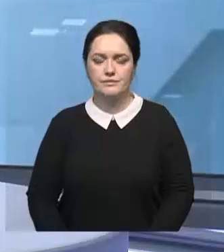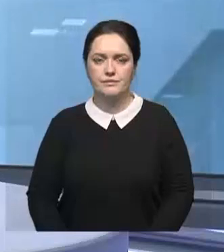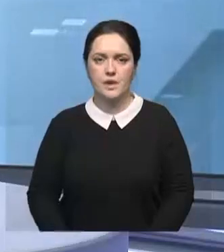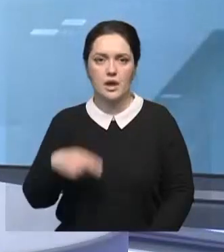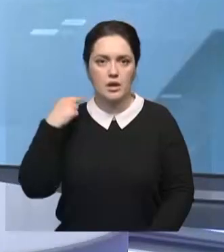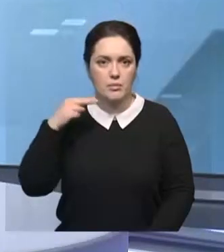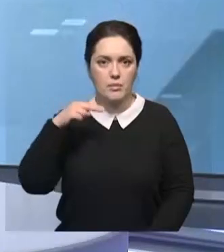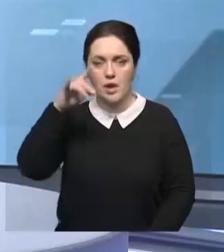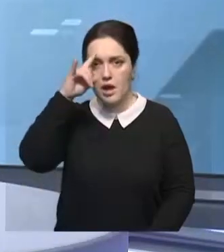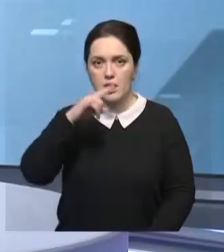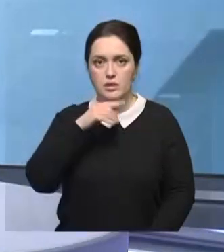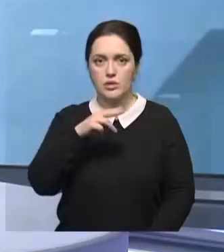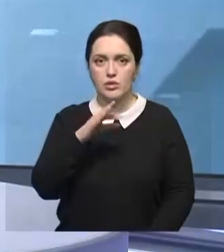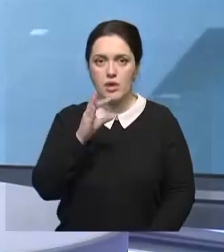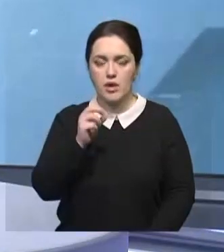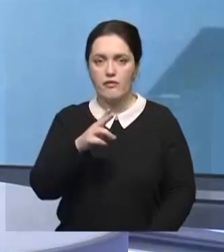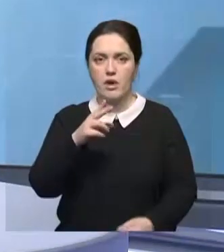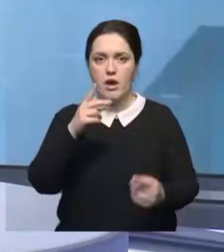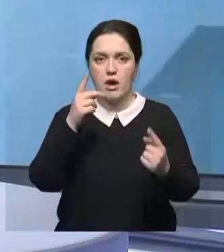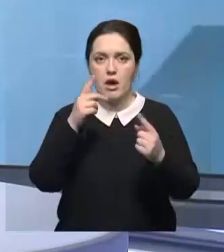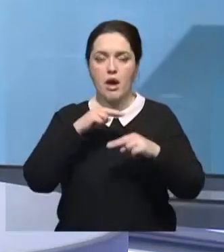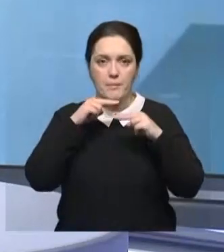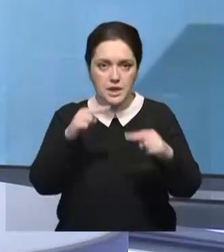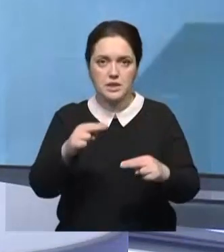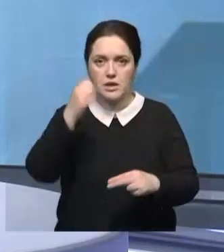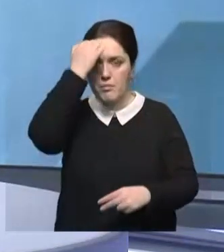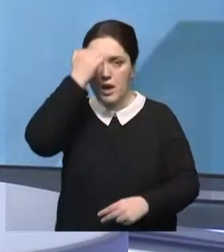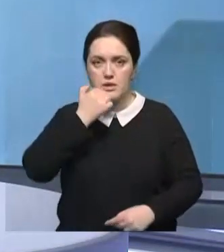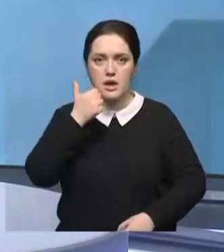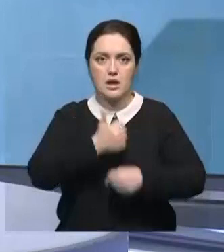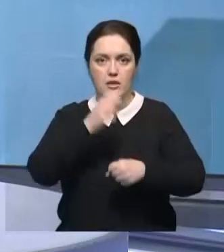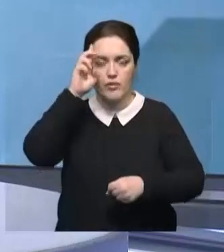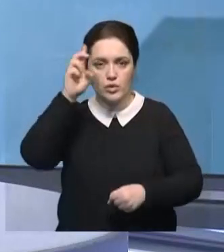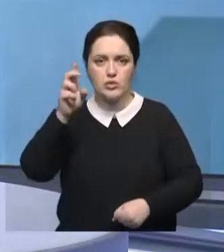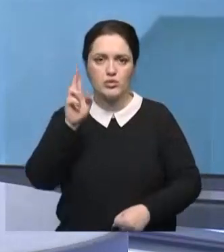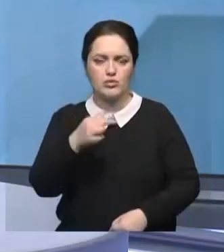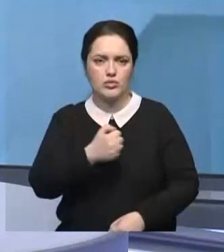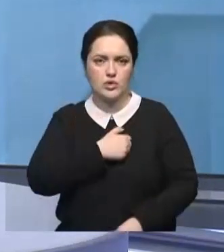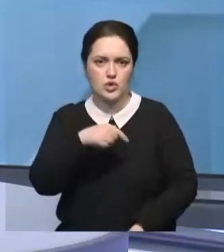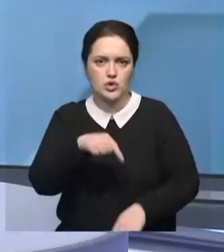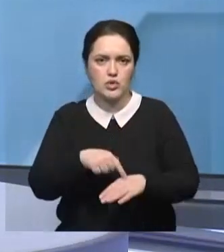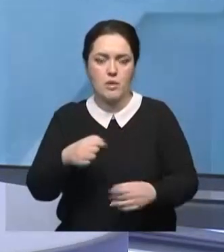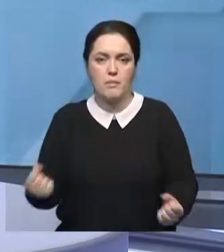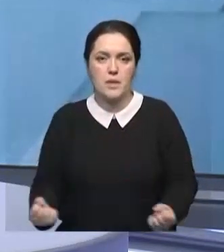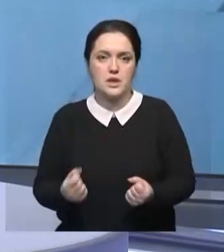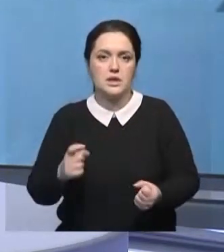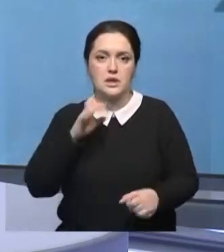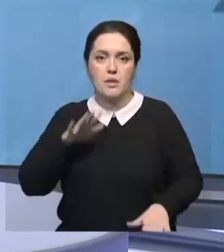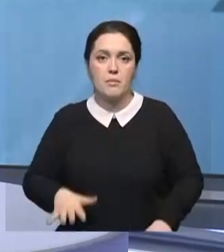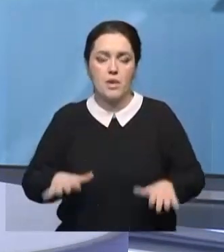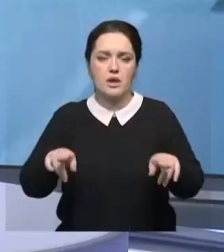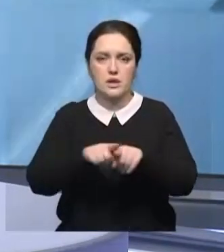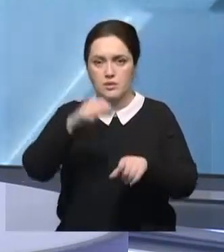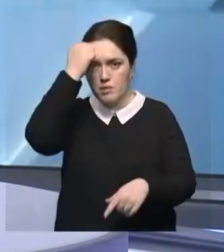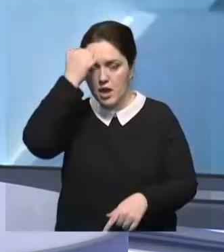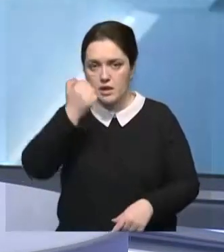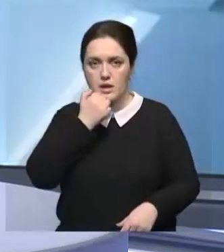Касунжо Мартукаев обратился с благодарностью главам государства, выражающих сочувствие и поддержку из-за паводков,